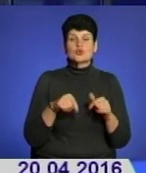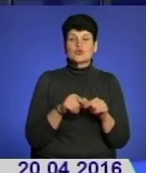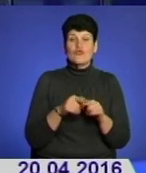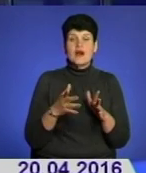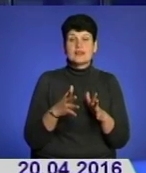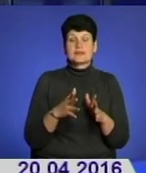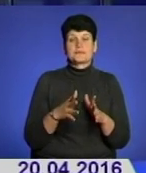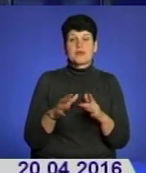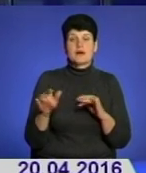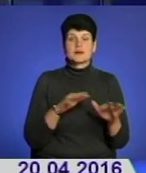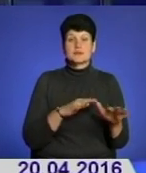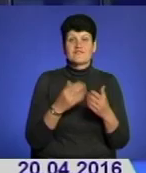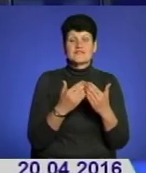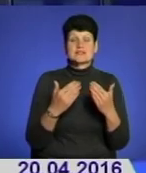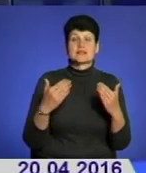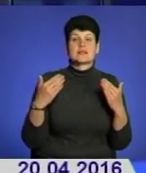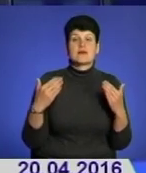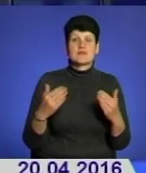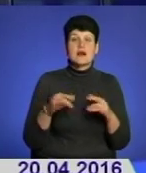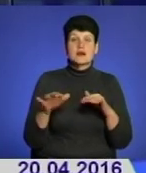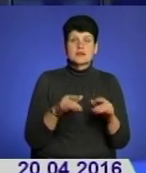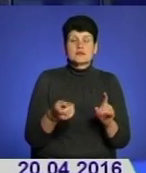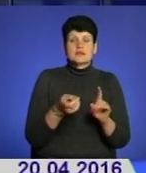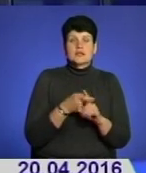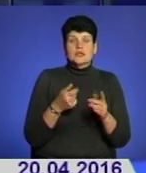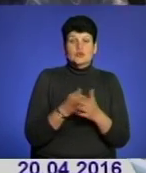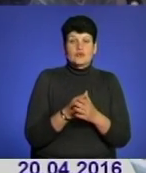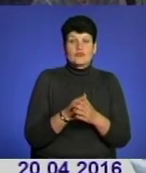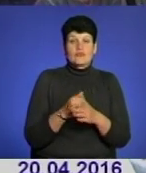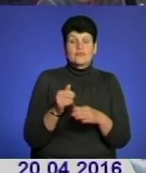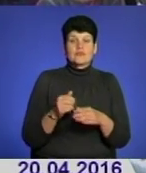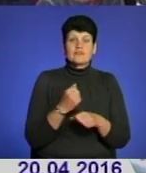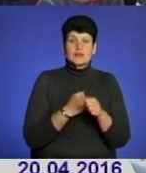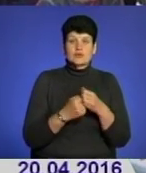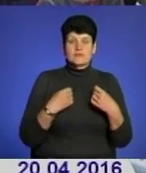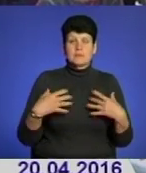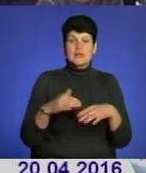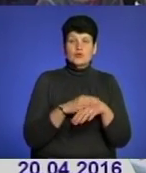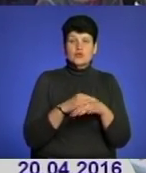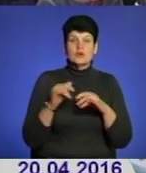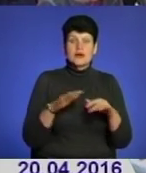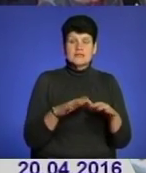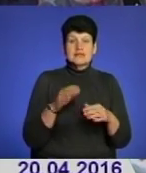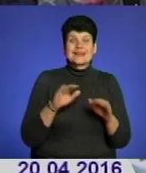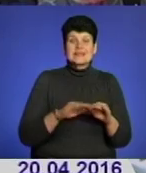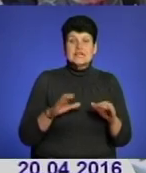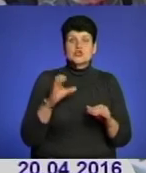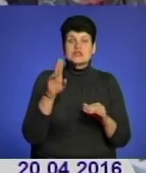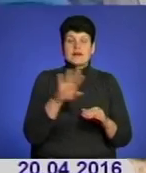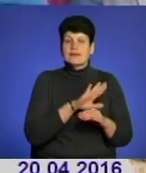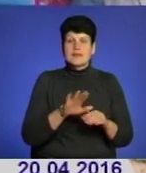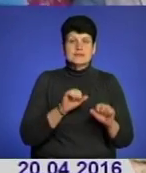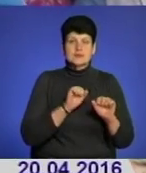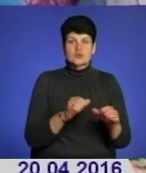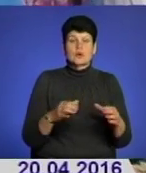провели майстер-клас із песенкарства. Акцію приурочили до Великодік свят. Благодійну акцію для дітей соціально незахищених